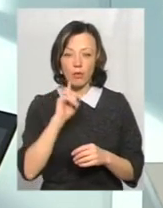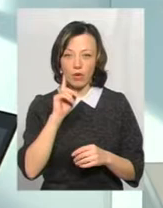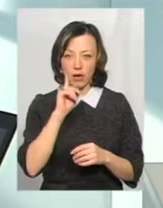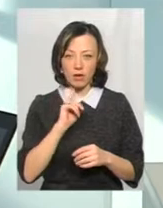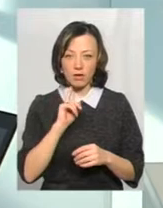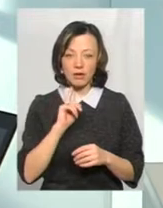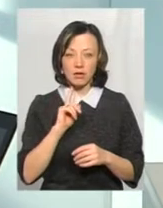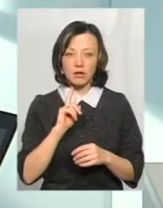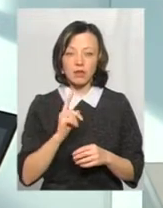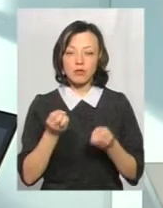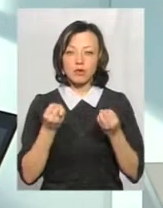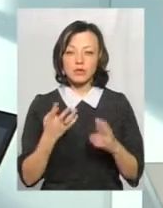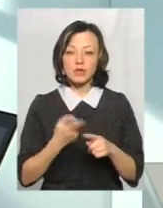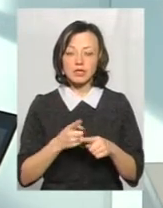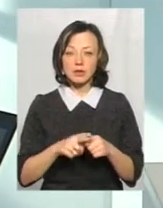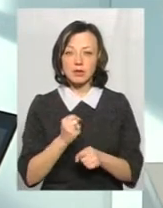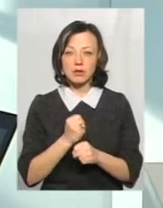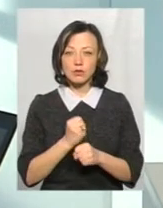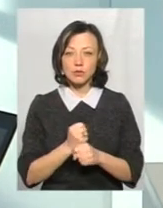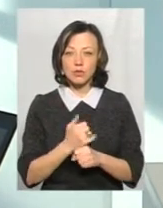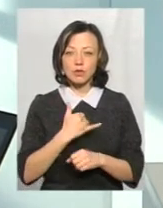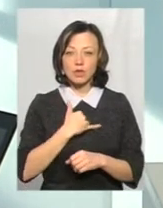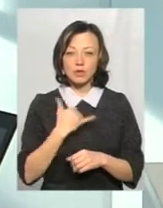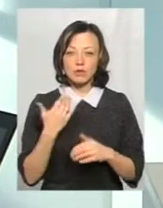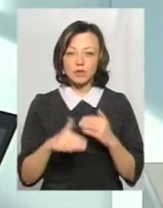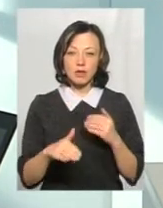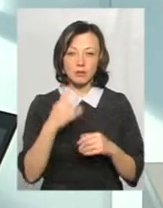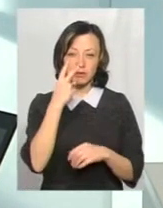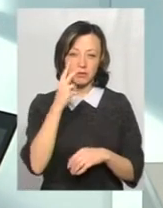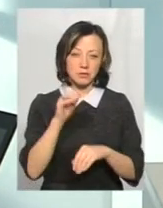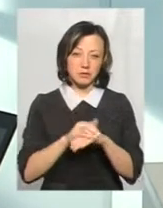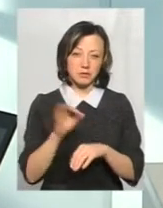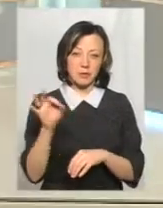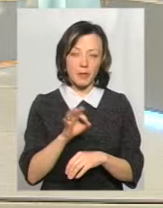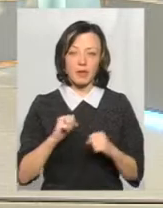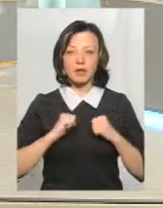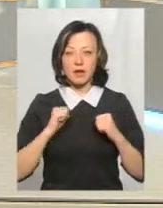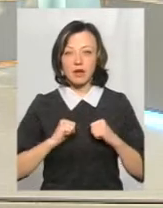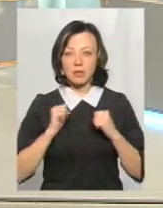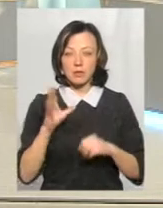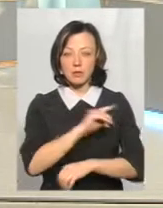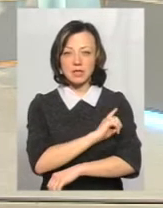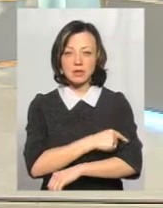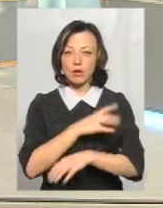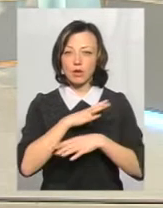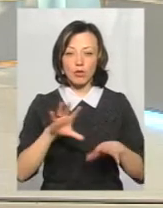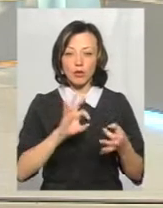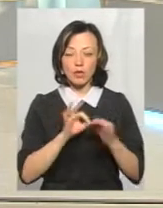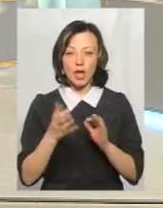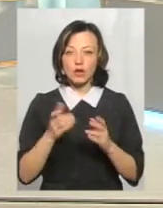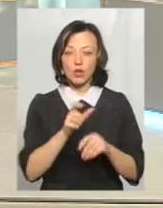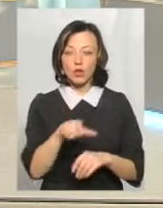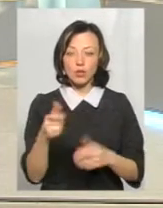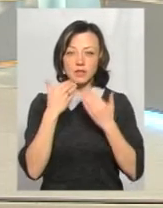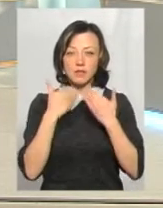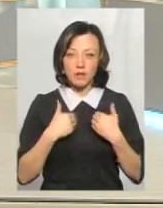ми вже просто з цим працюємо. Ми вже, як кажуть, наметаний глас, ми вже стараємося всіма силими, щоб не було ускладнення. Якщо люди до нас